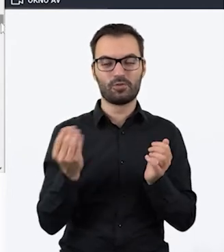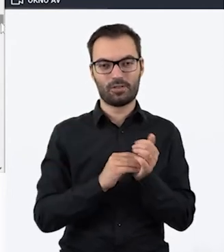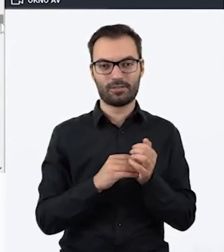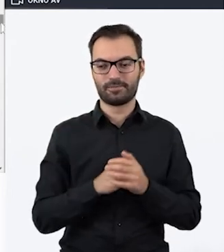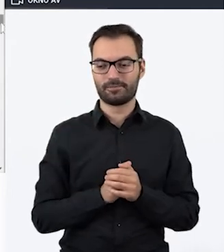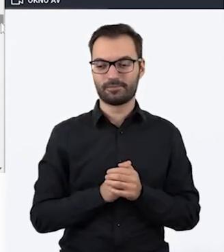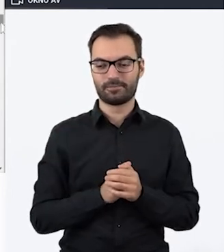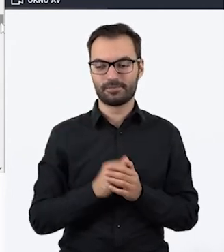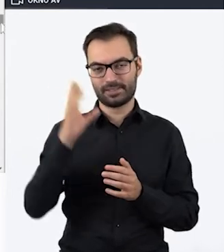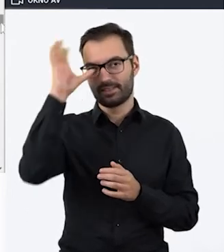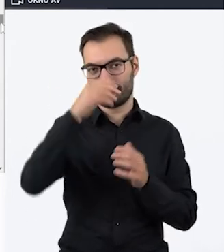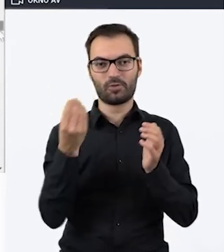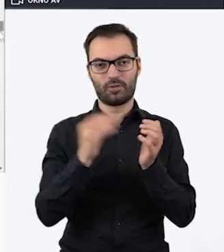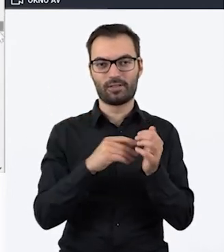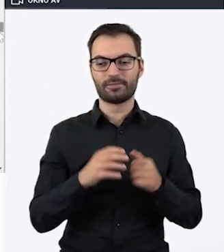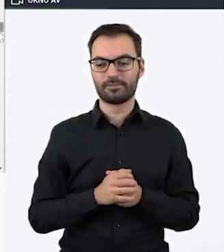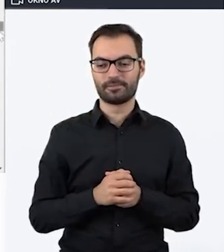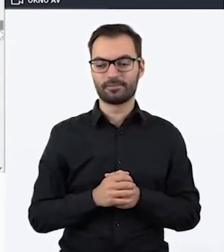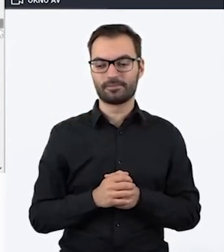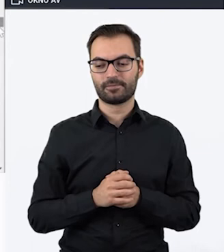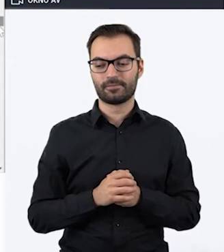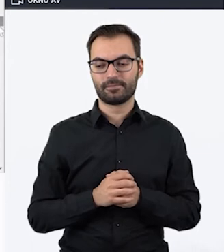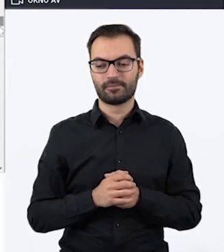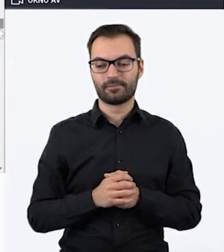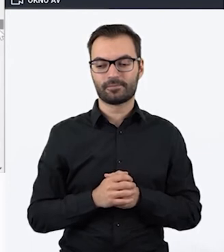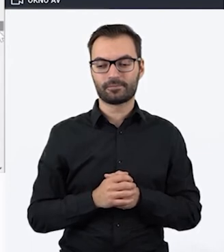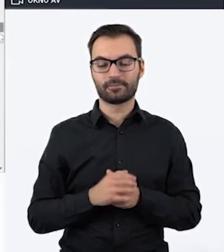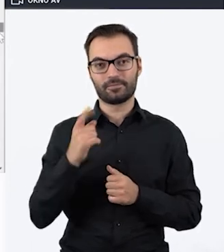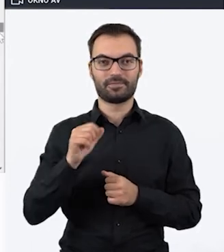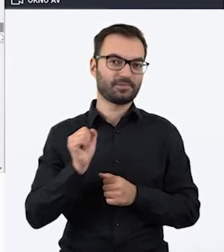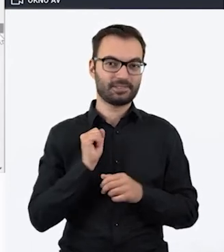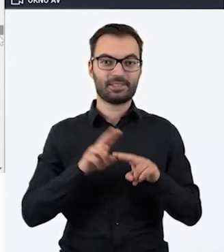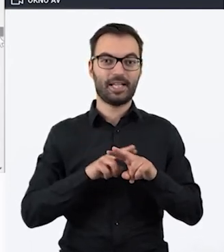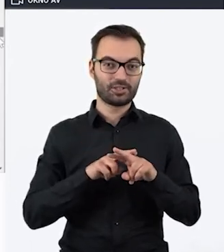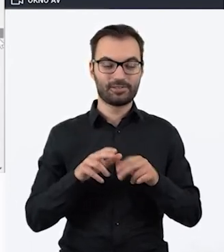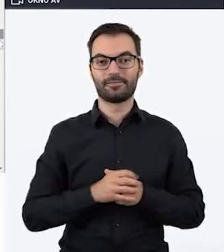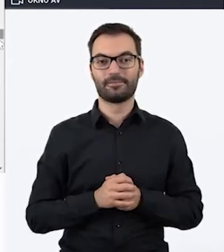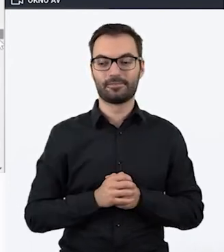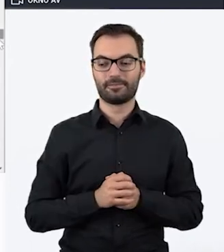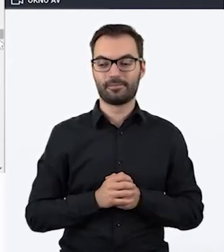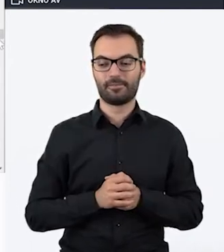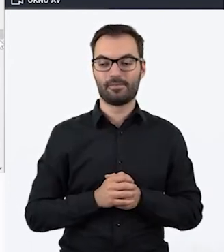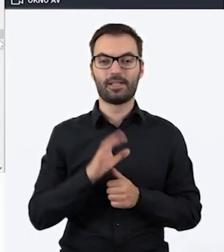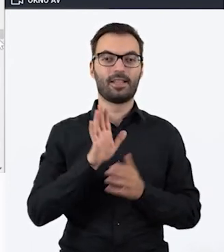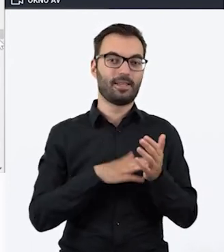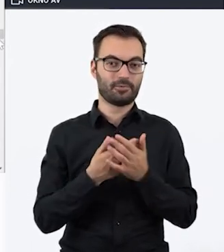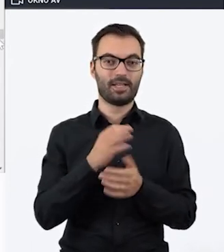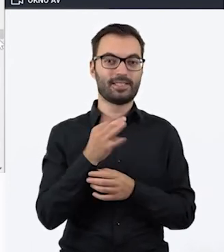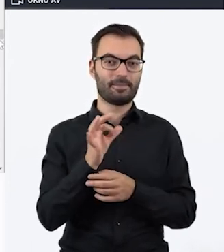bo zapomnieliśmy o tym. Ale jest takie właśnie fajne narzędzie. Tutaj mamy SMS-a